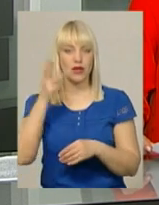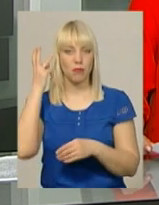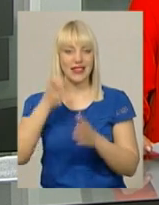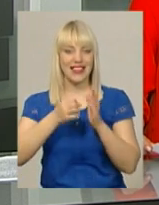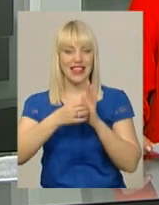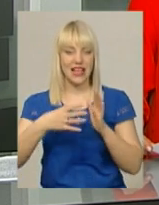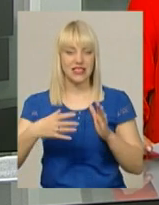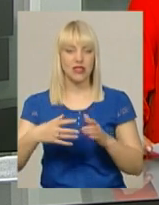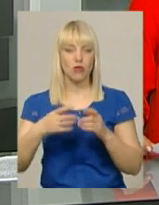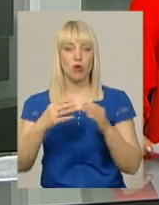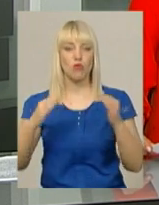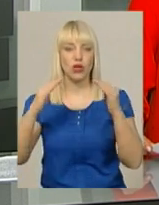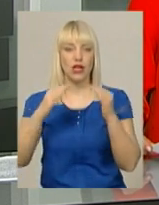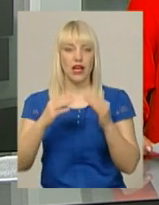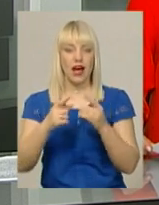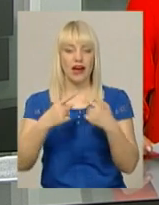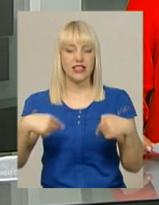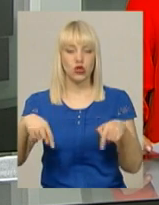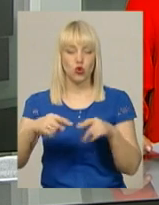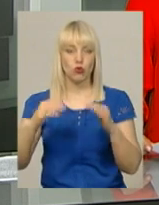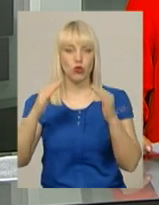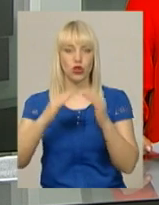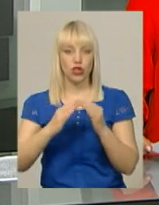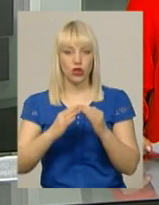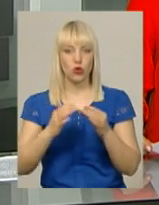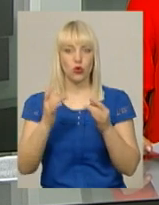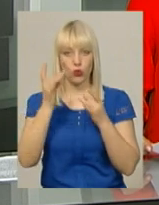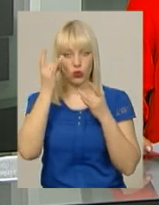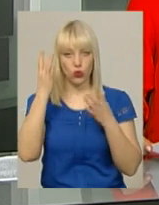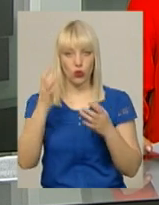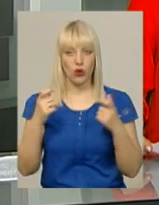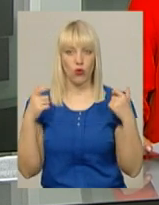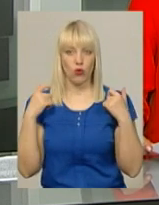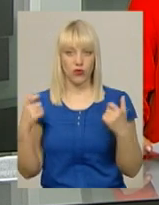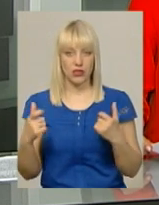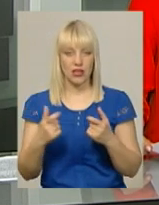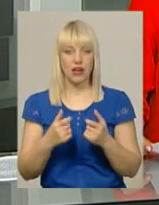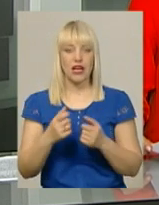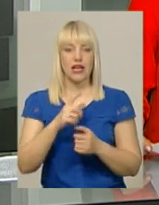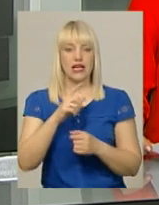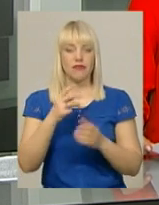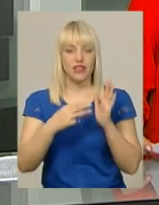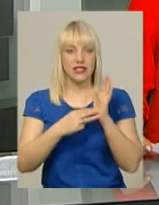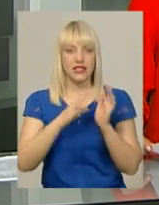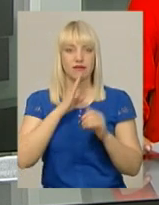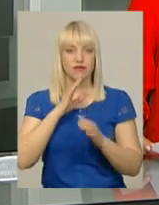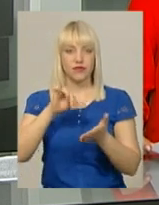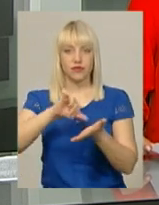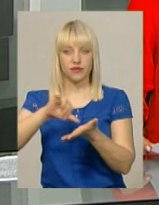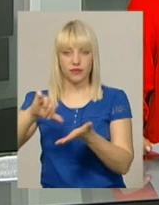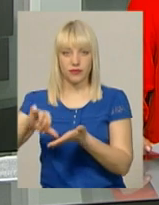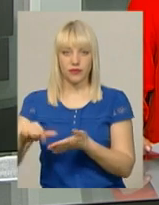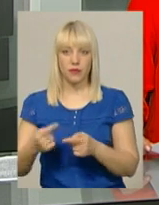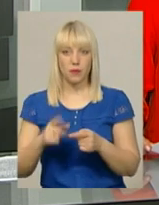гарнізонному будинку офіцерів. За звання «Берегиня в погонах» 2018 боролися вісім учасниць. Як розповів начальник